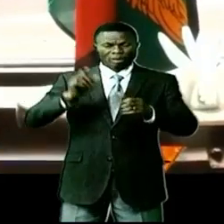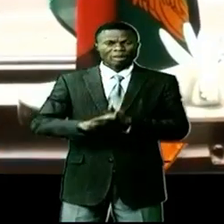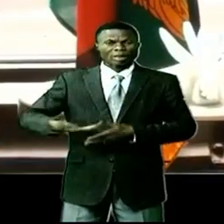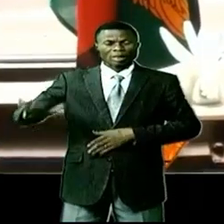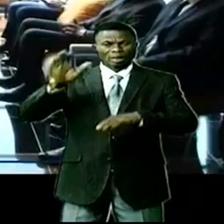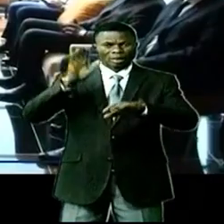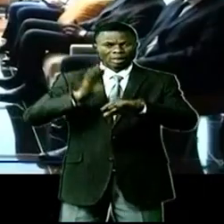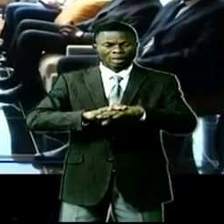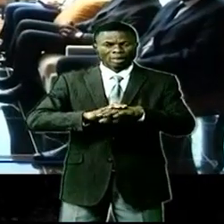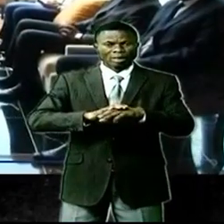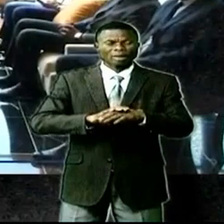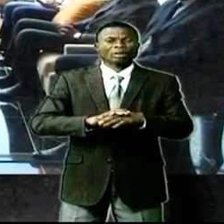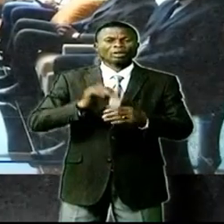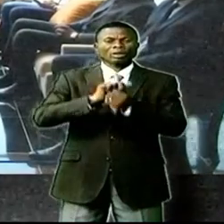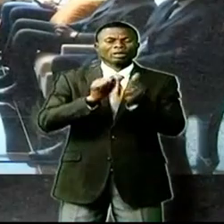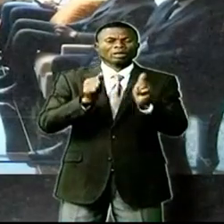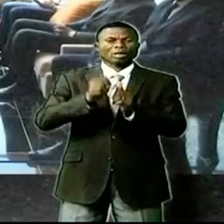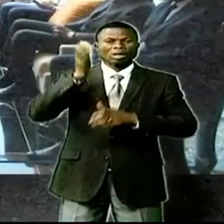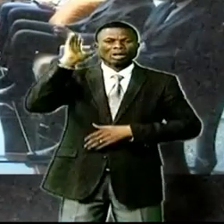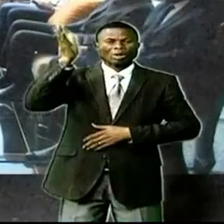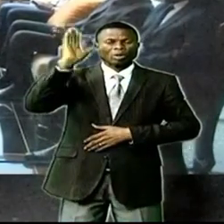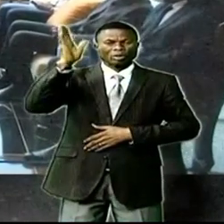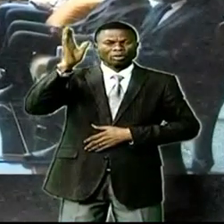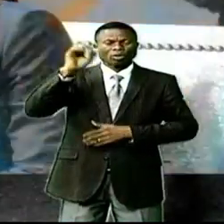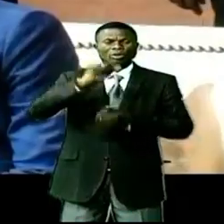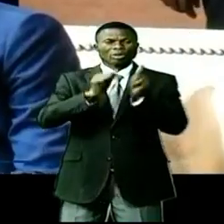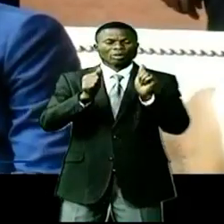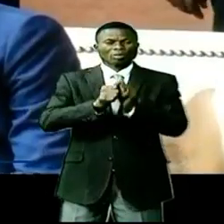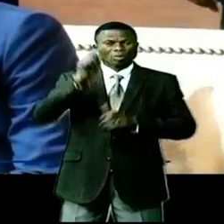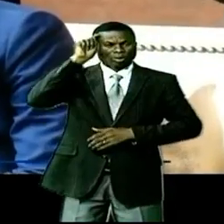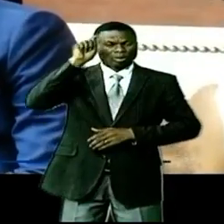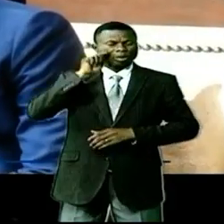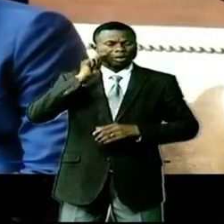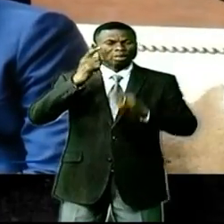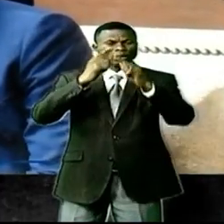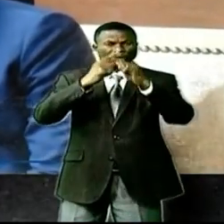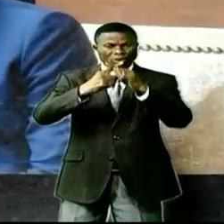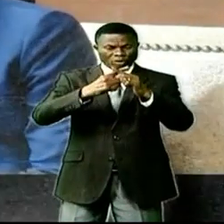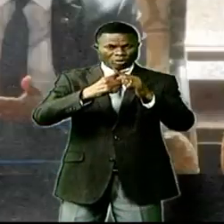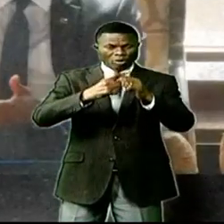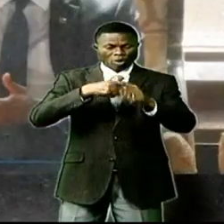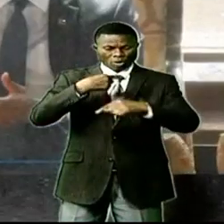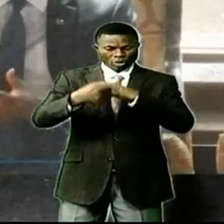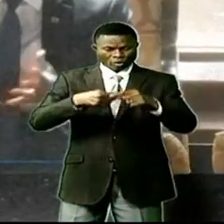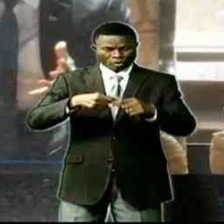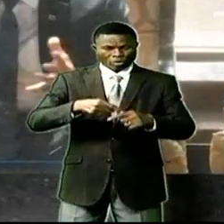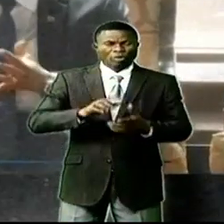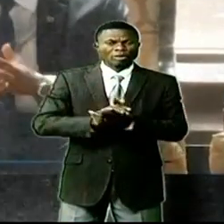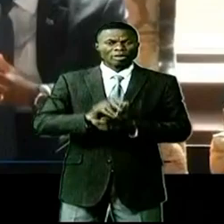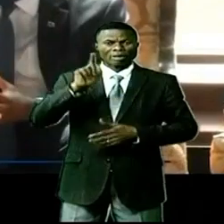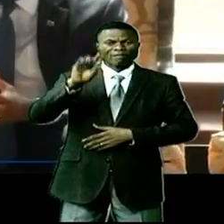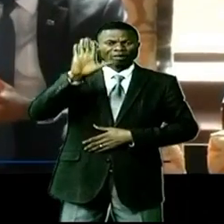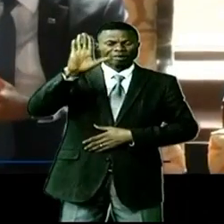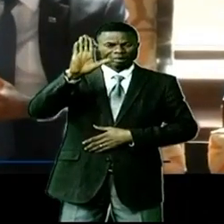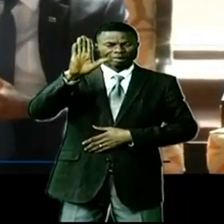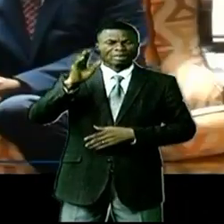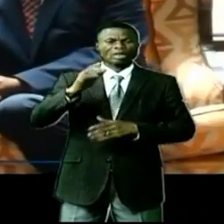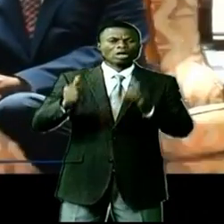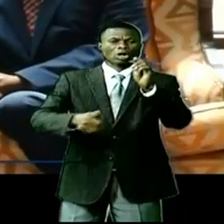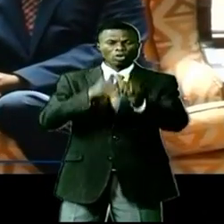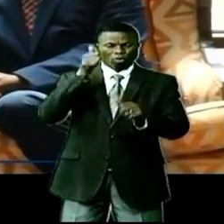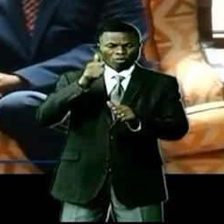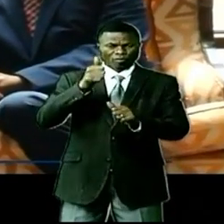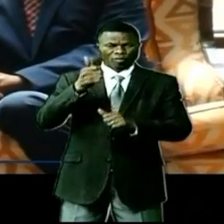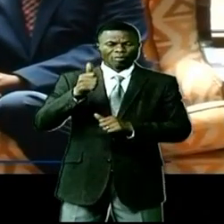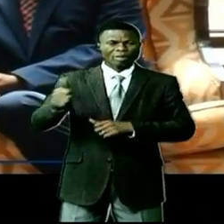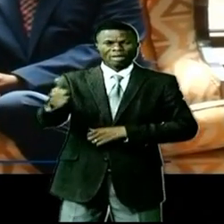arriver en marge de la conférence sur la masculinité positive qui s'ouvre ce 25 novembre 2021. C